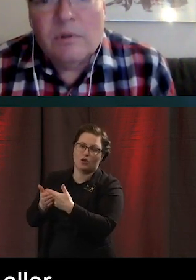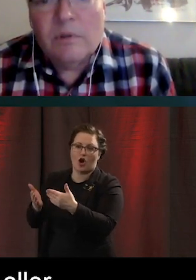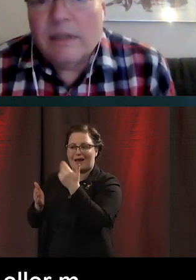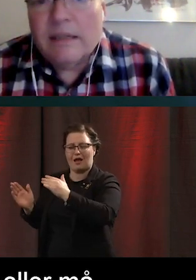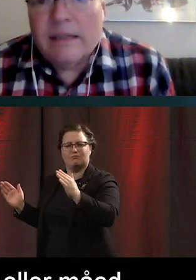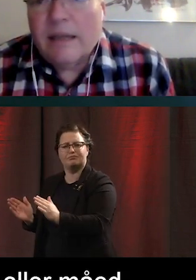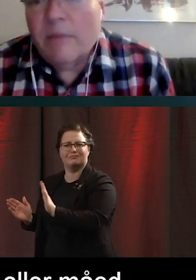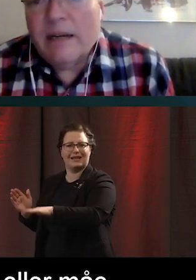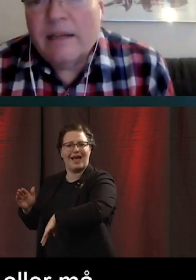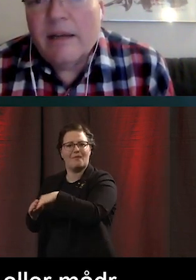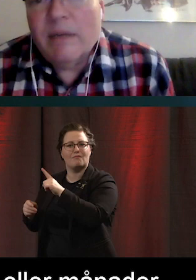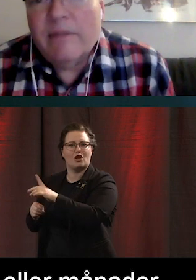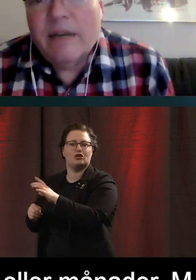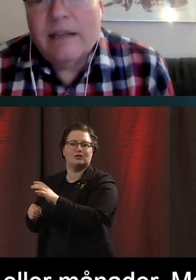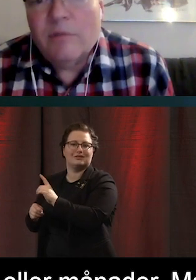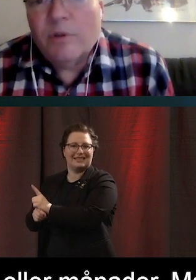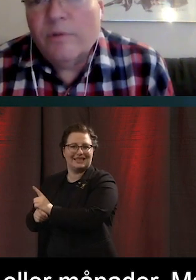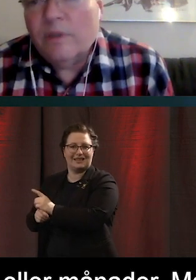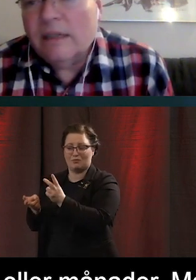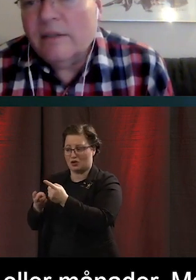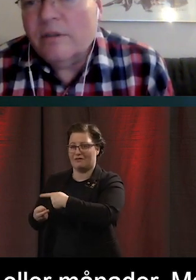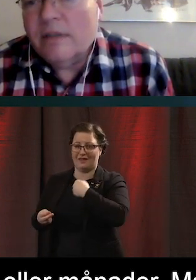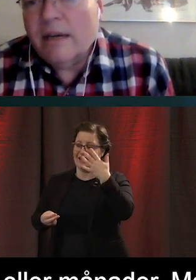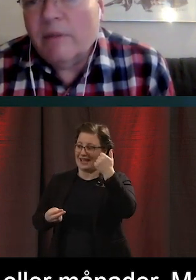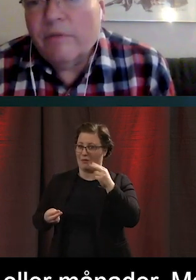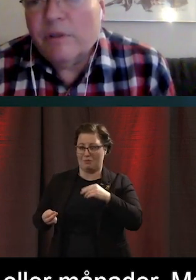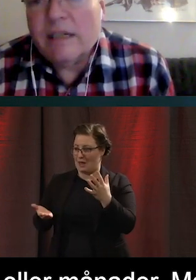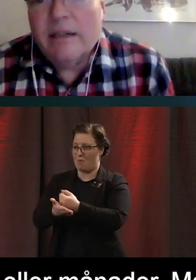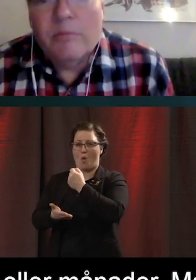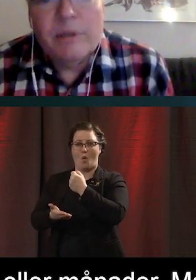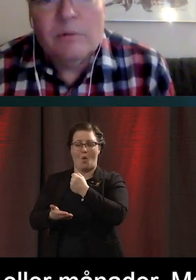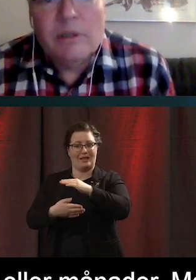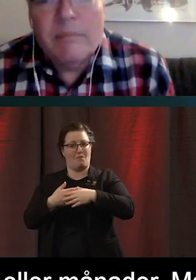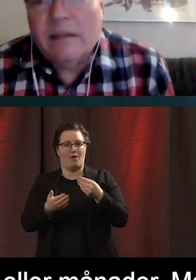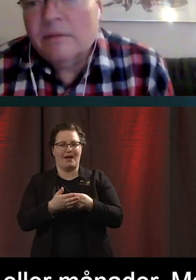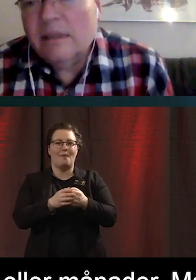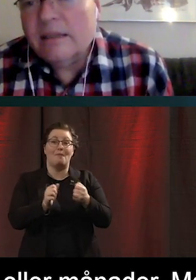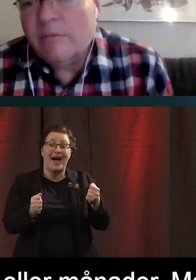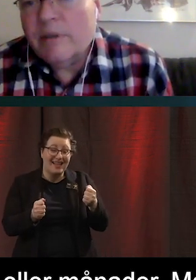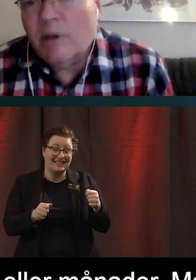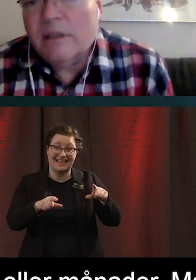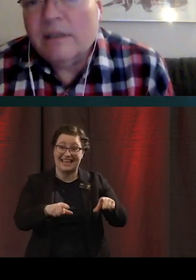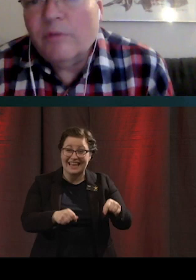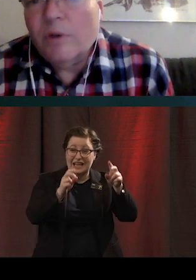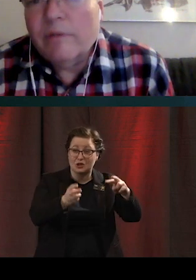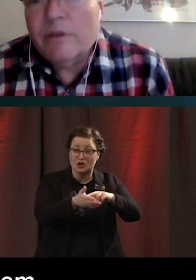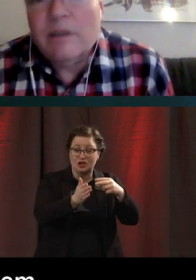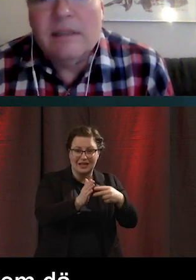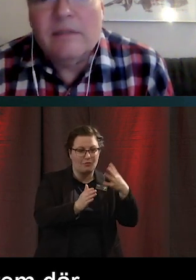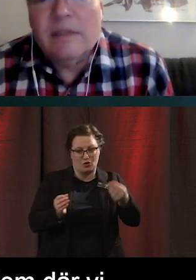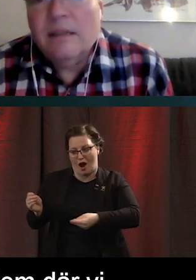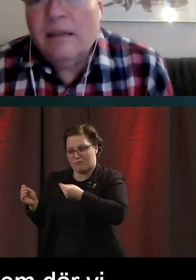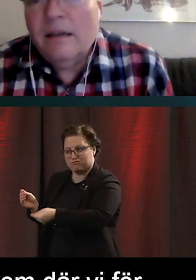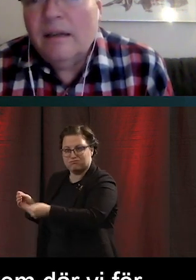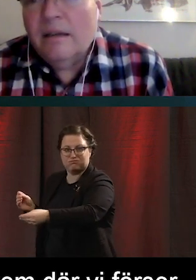Och det kan man räkna hem. Men det är väldigt svårt att få till ett system där vi förser de personerna med till exempel smarta telefoner. För vi tycker